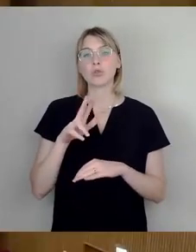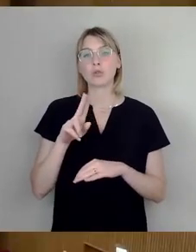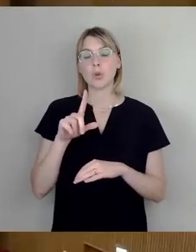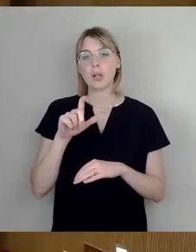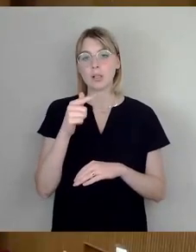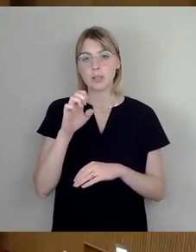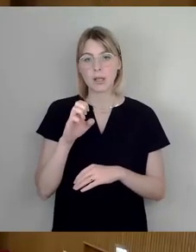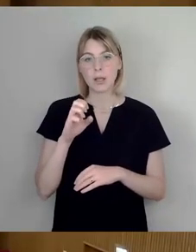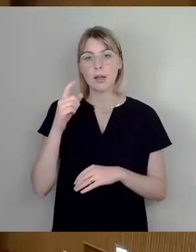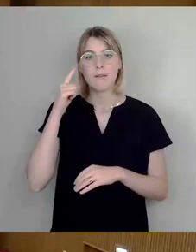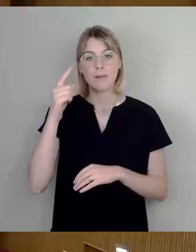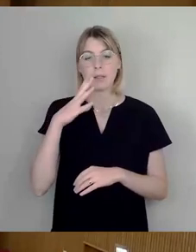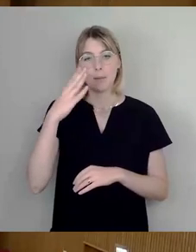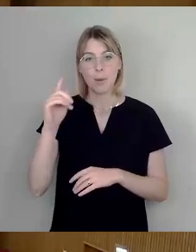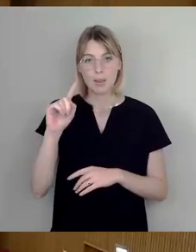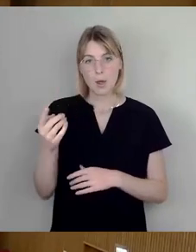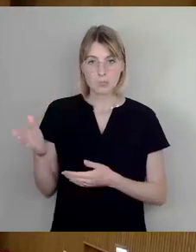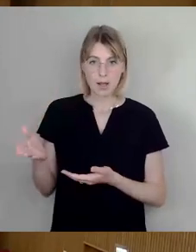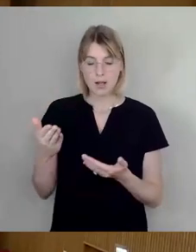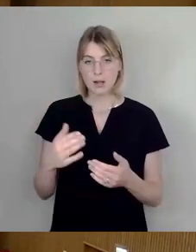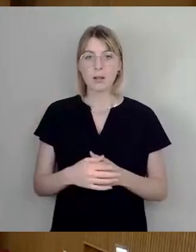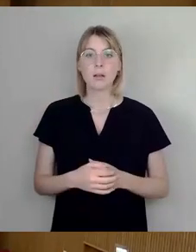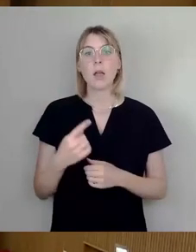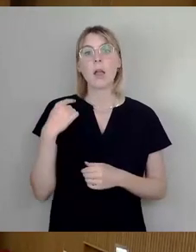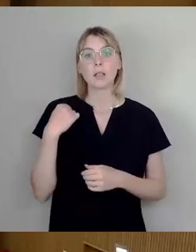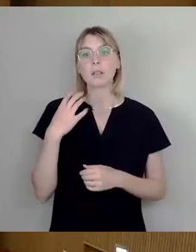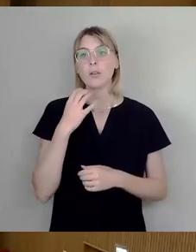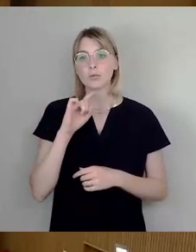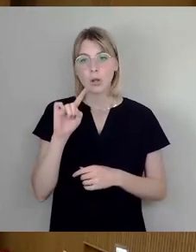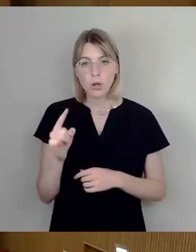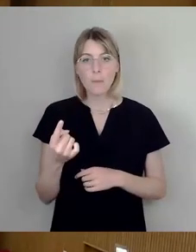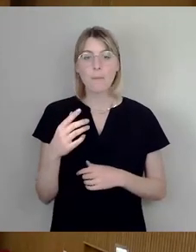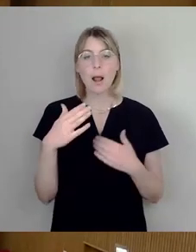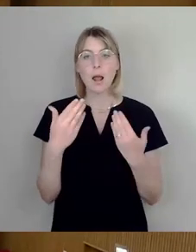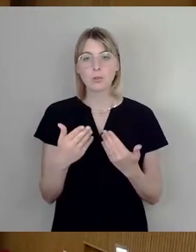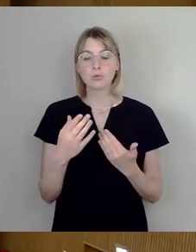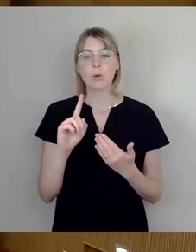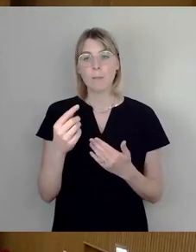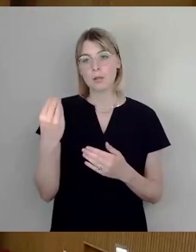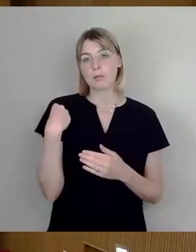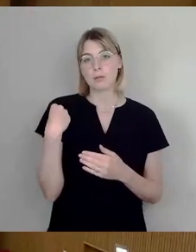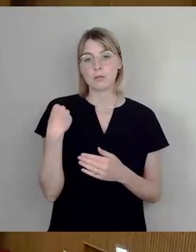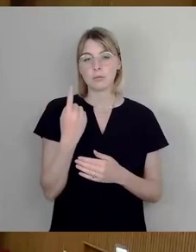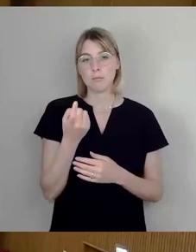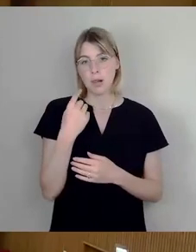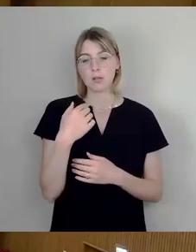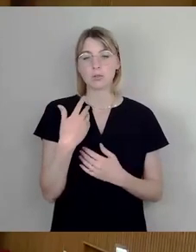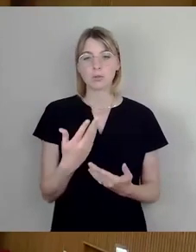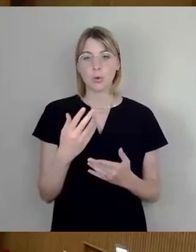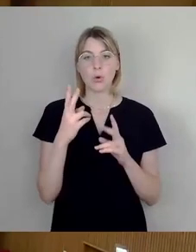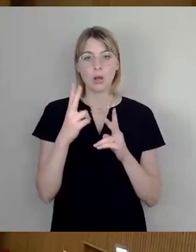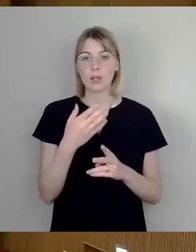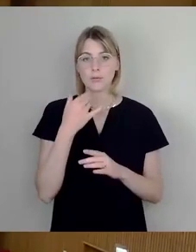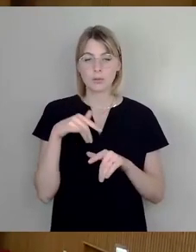Ja, gestern wollte ich ja auch was abbinden. Da wurde mir deutlich gemacht, das Recht habe ich nicht. Bitte schön, Herr Dr. Schulte